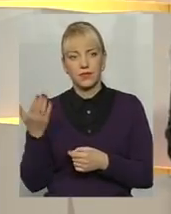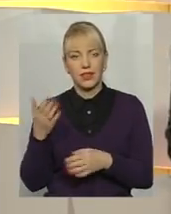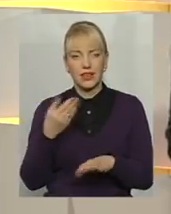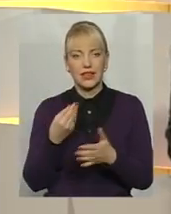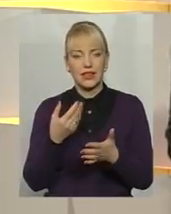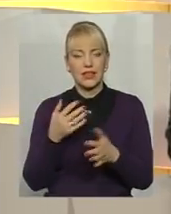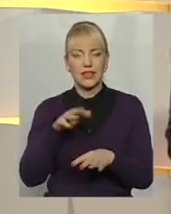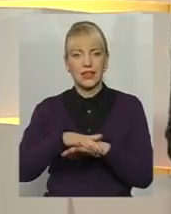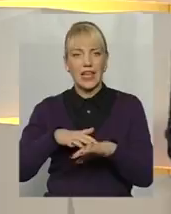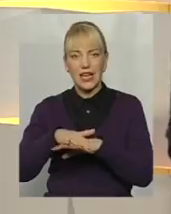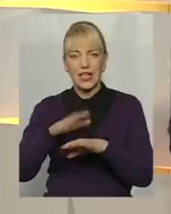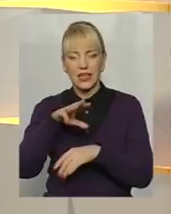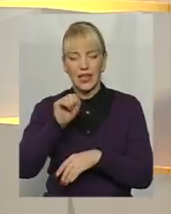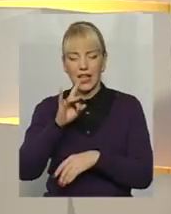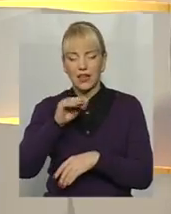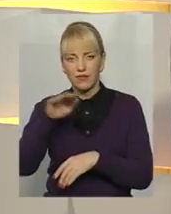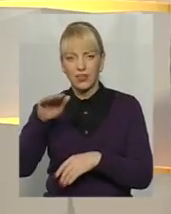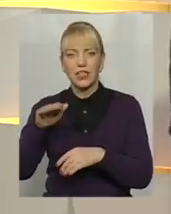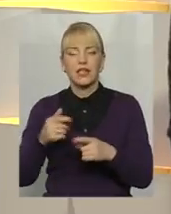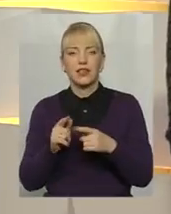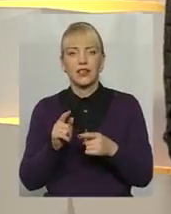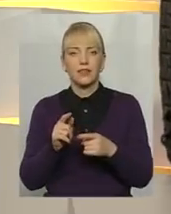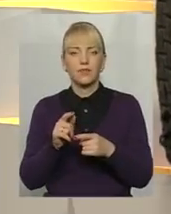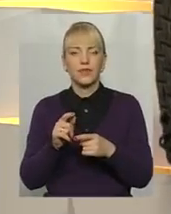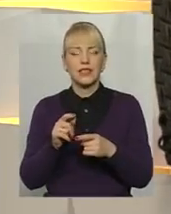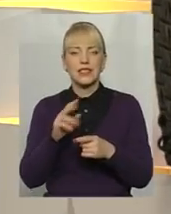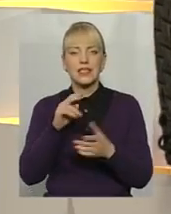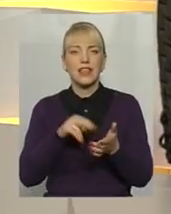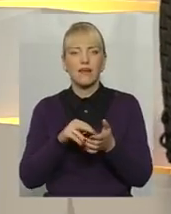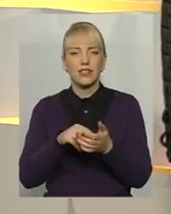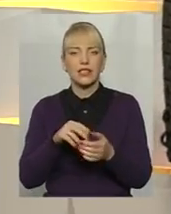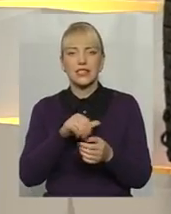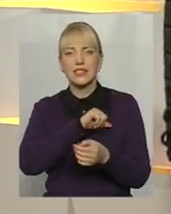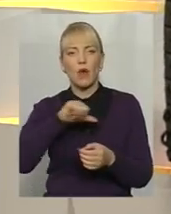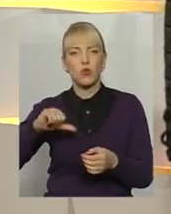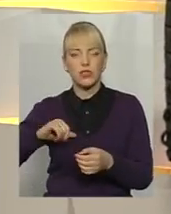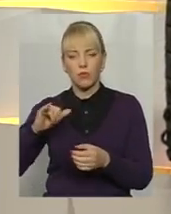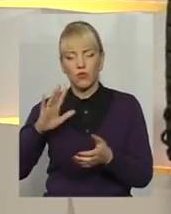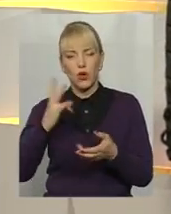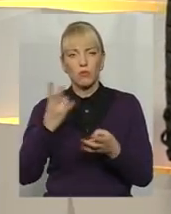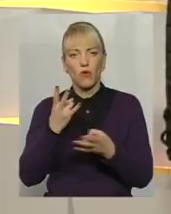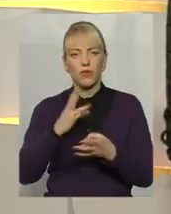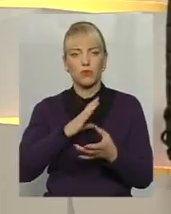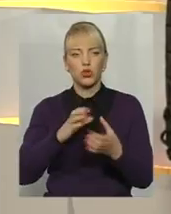самостійно і мали би вписати їх в колективні угоди.